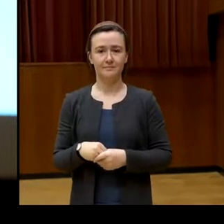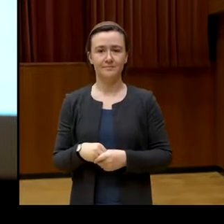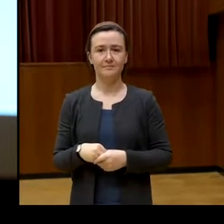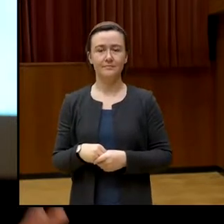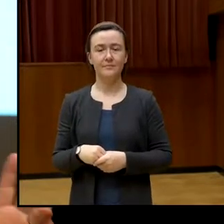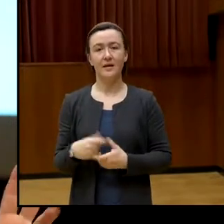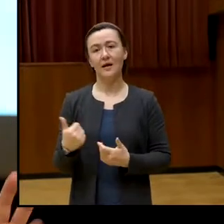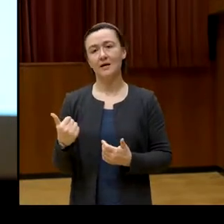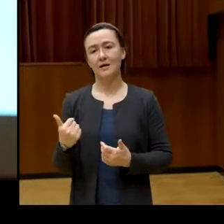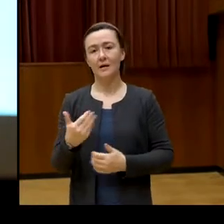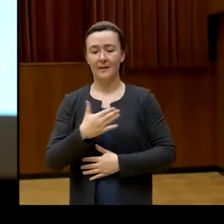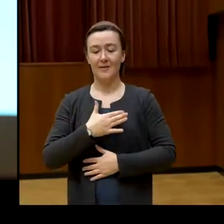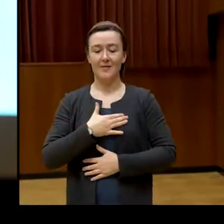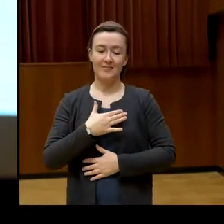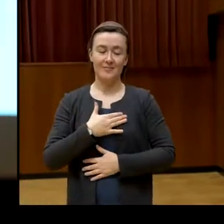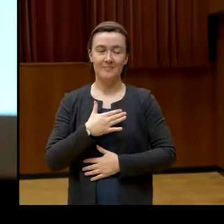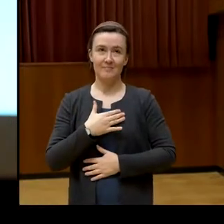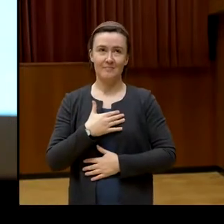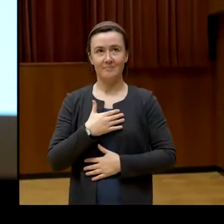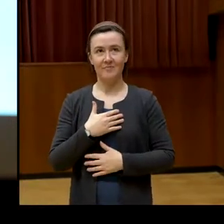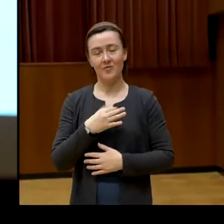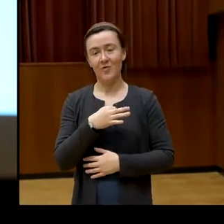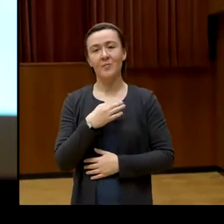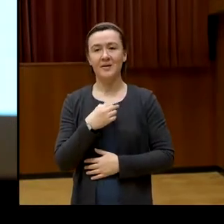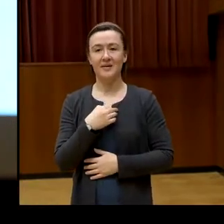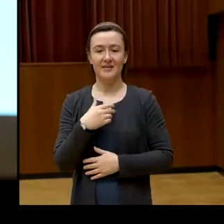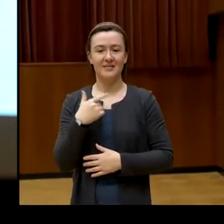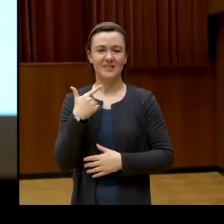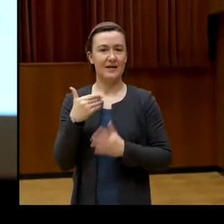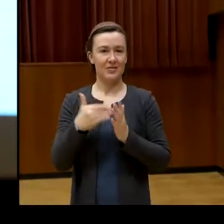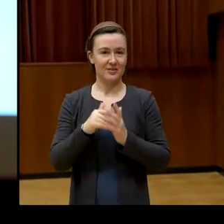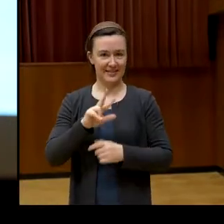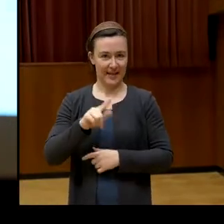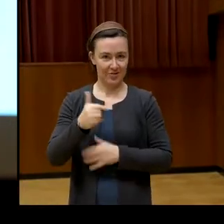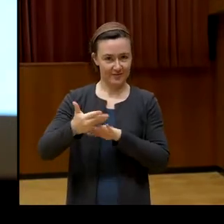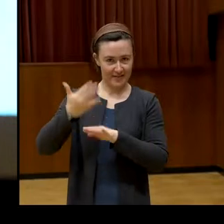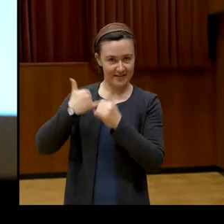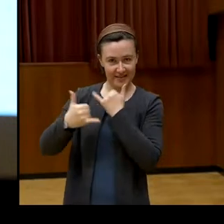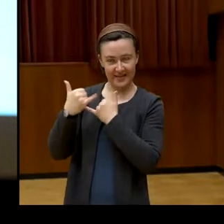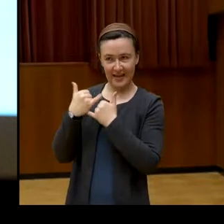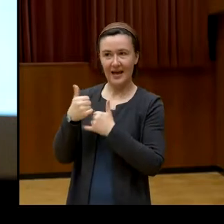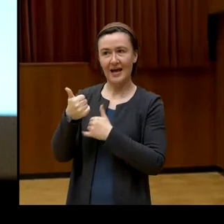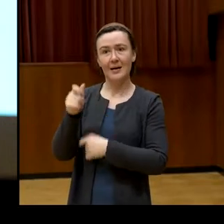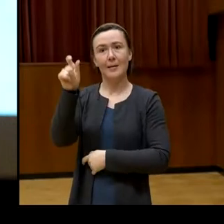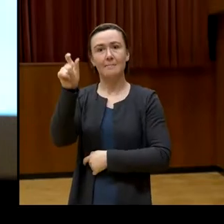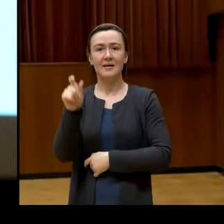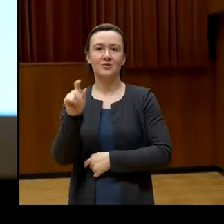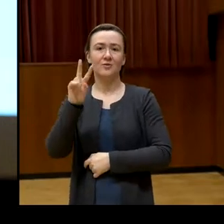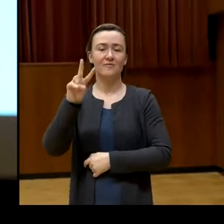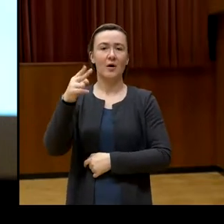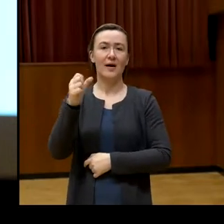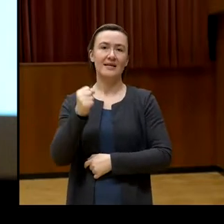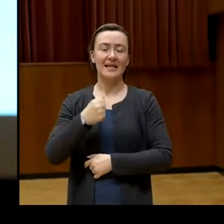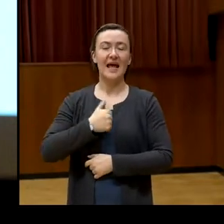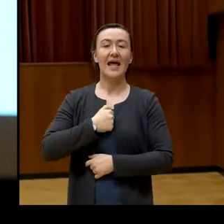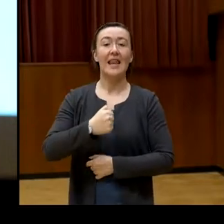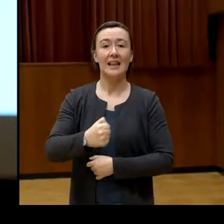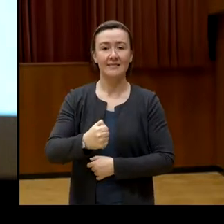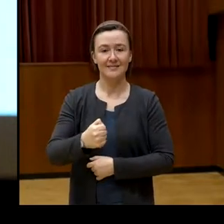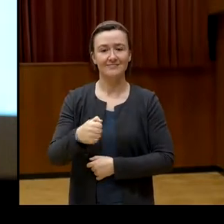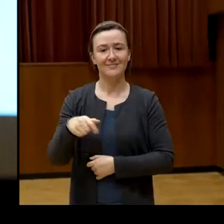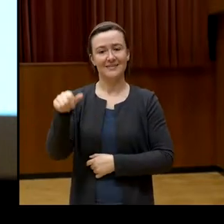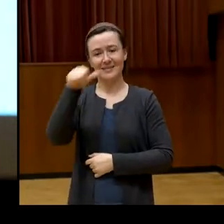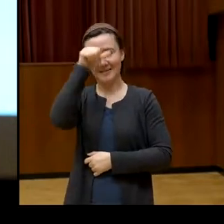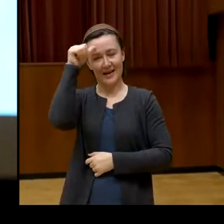VHS-Helden des Jahres 2023 ist etwa ein gewisser Herr Karl